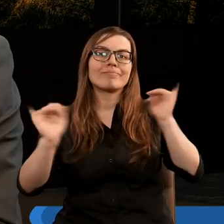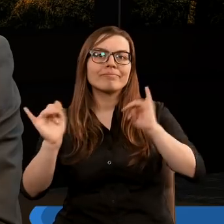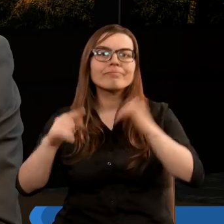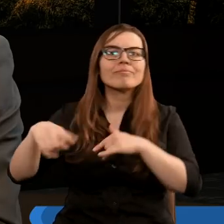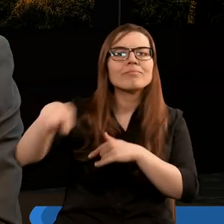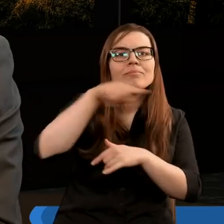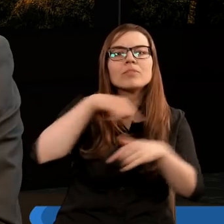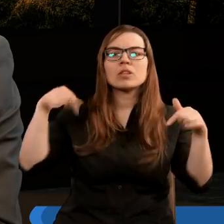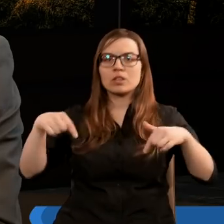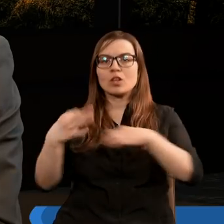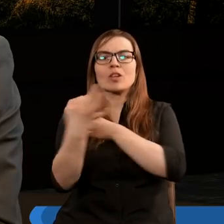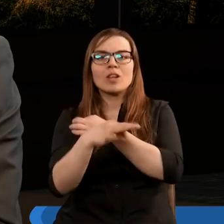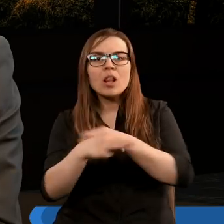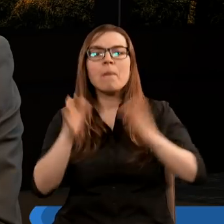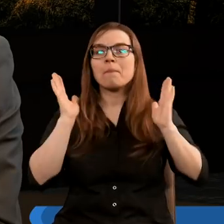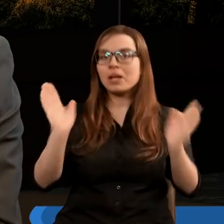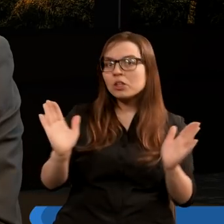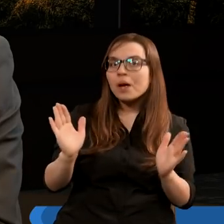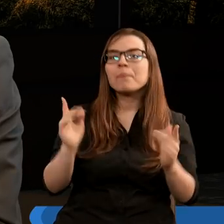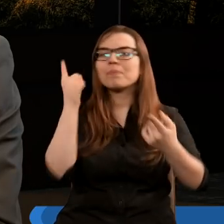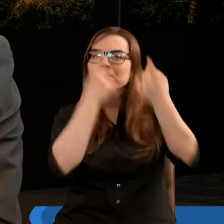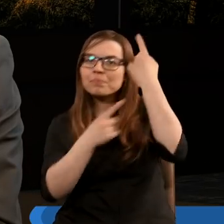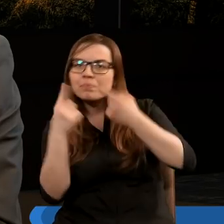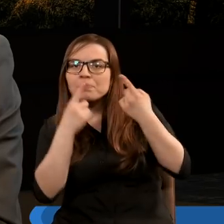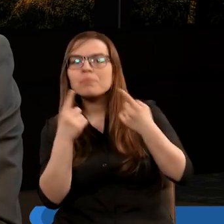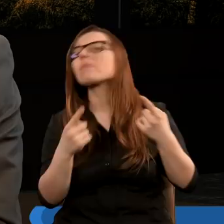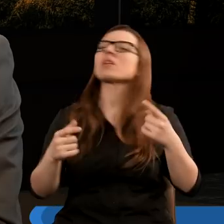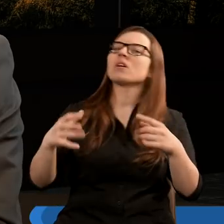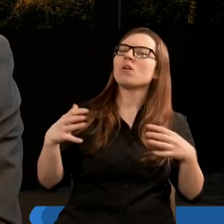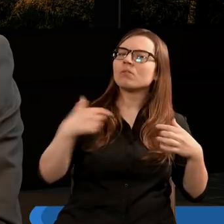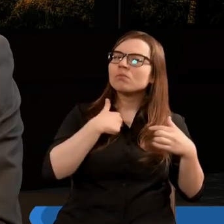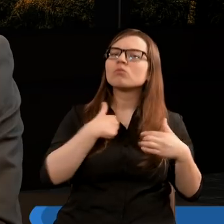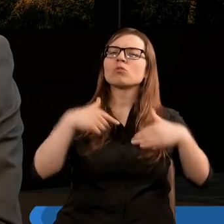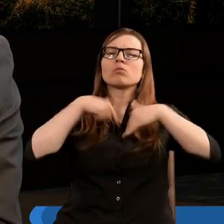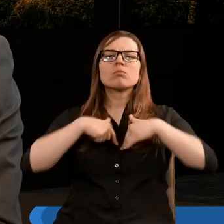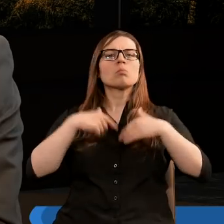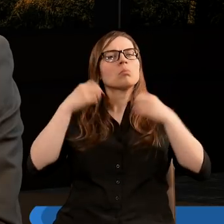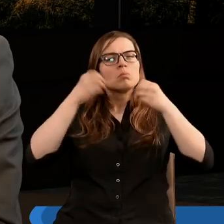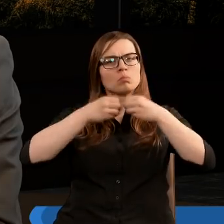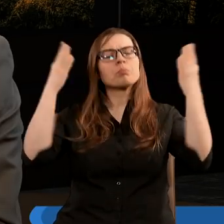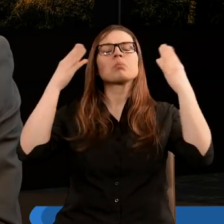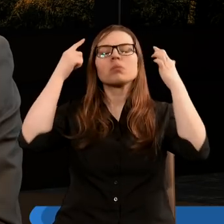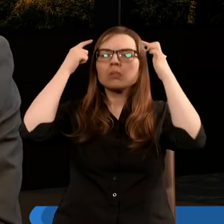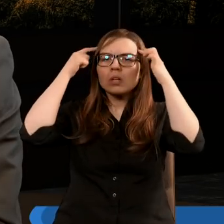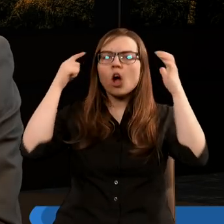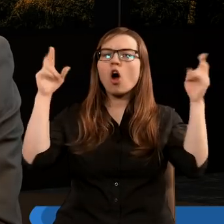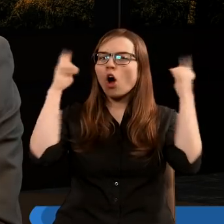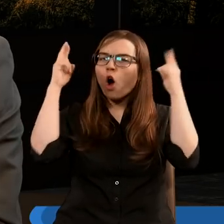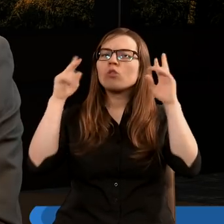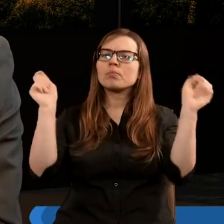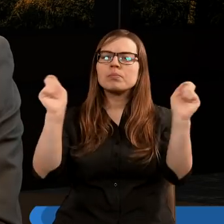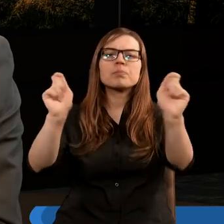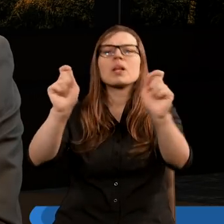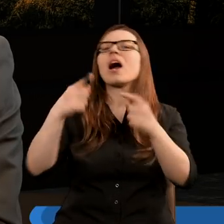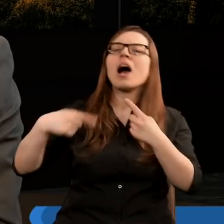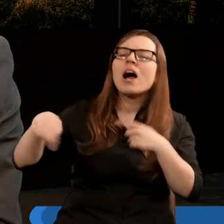studiować, rozważać, aby ubogaciło nas, aby zachęciło do